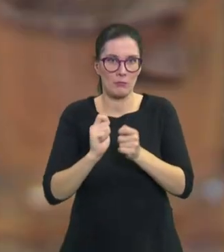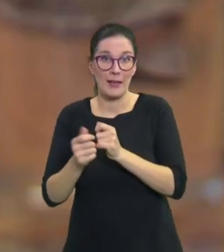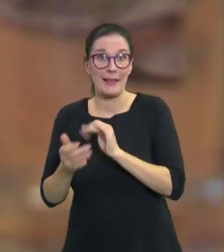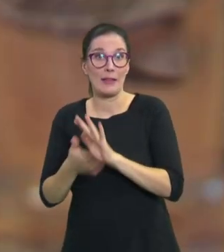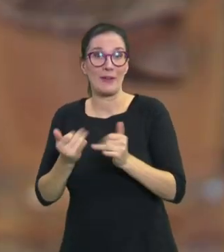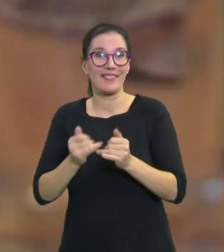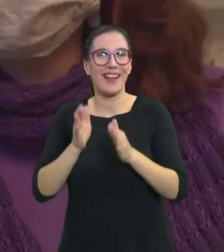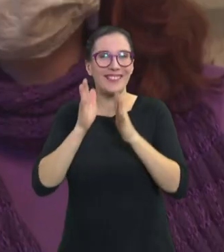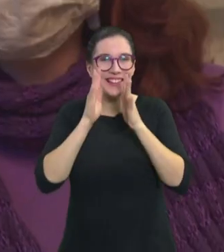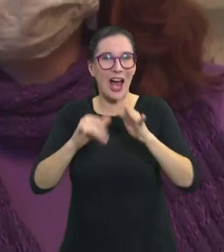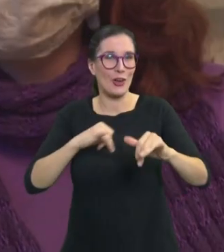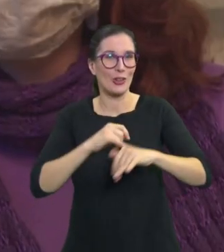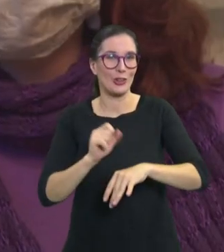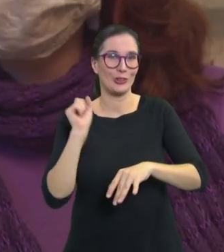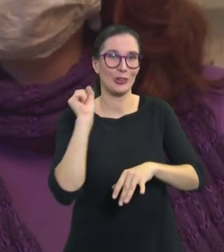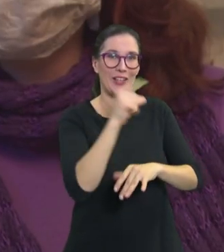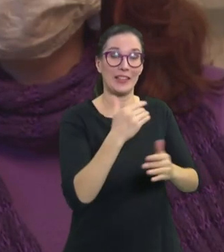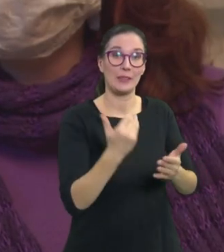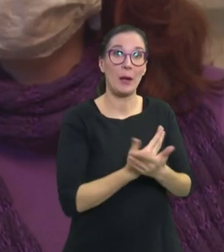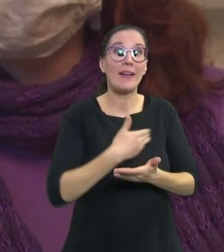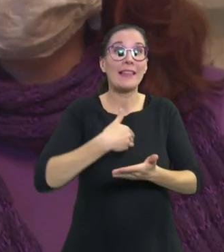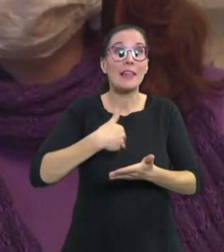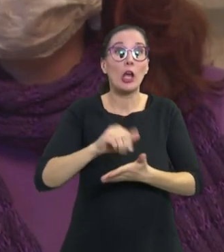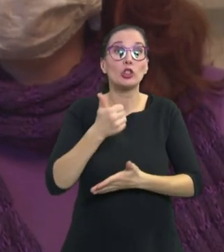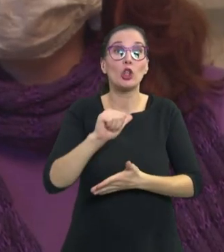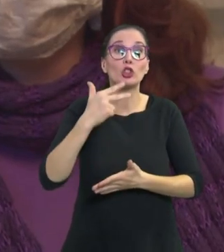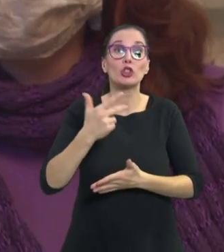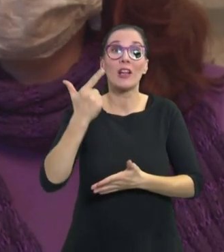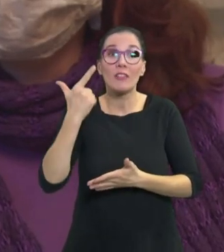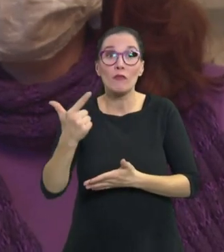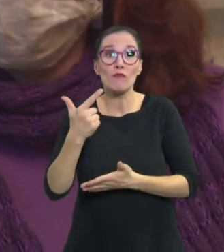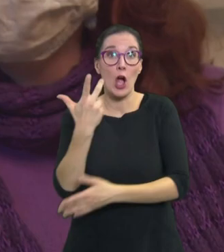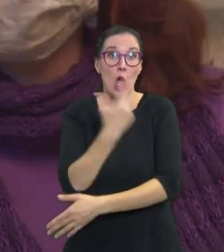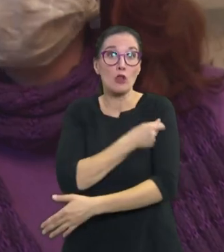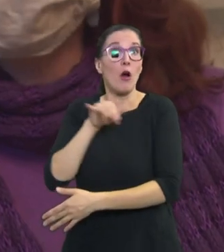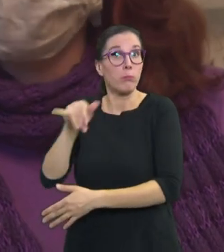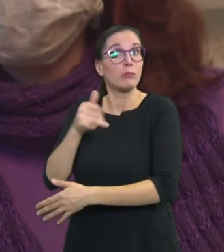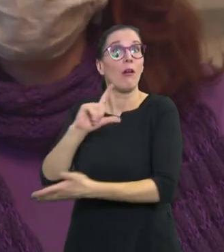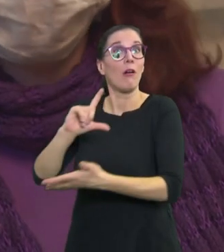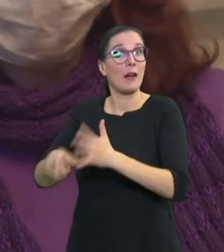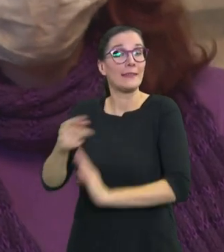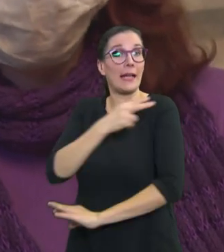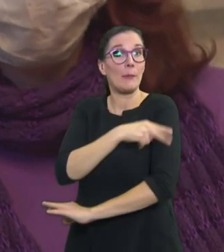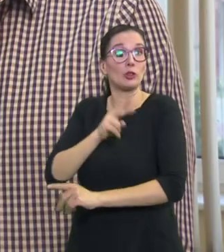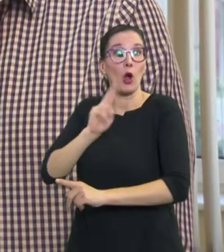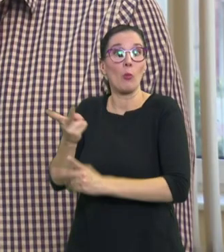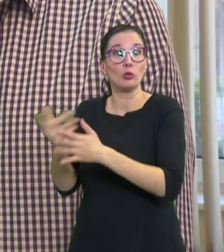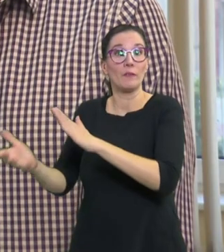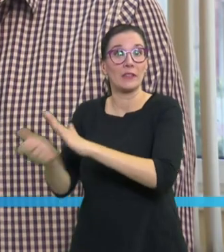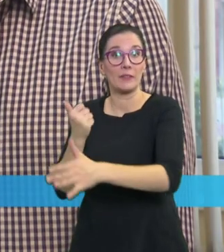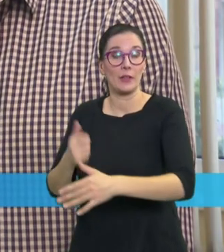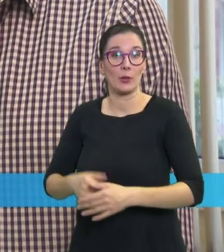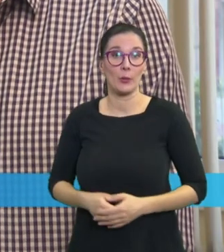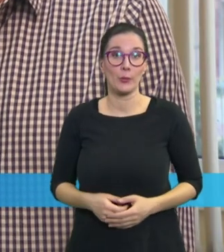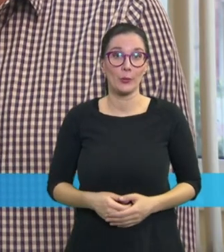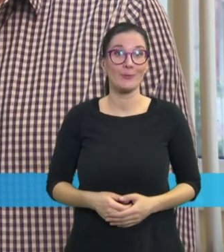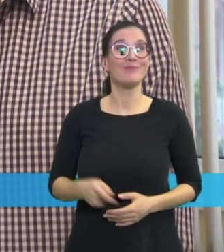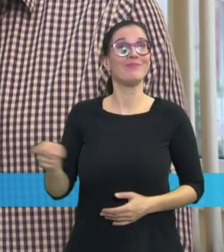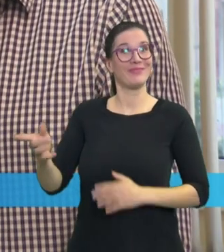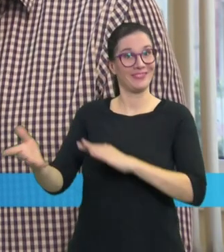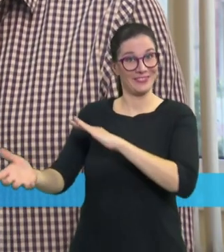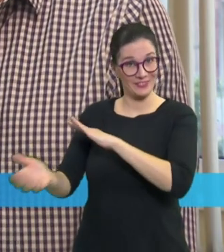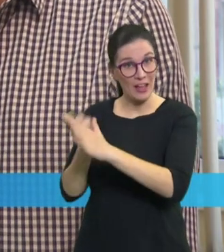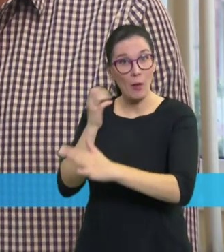zpráva, že dalších 132 dávek je k vyzvednutí v krajské nemocnici Kolín. Tyto dávky použijeme pro do